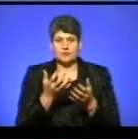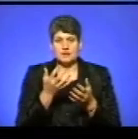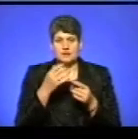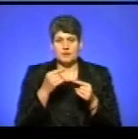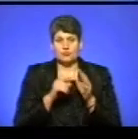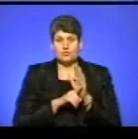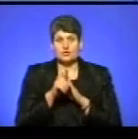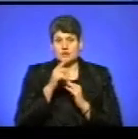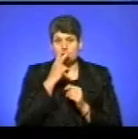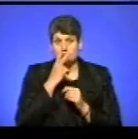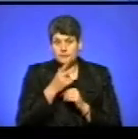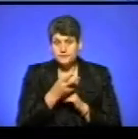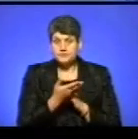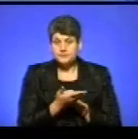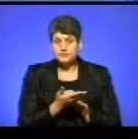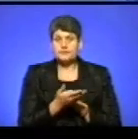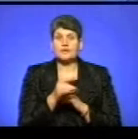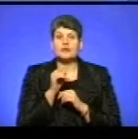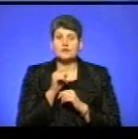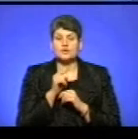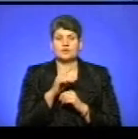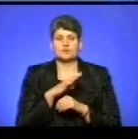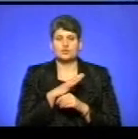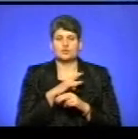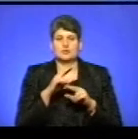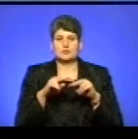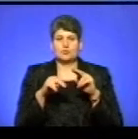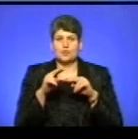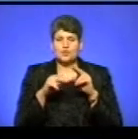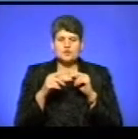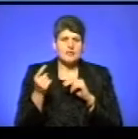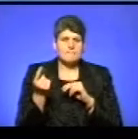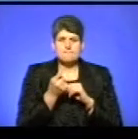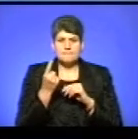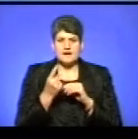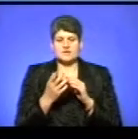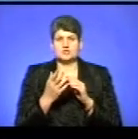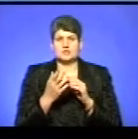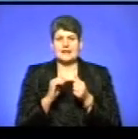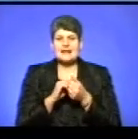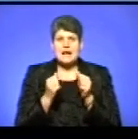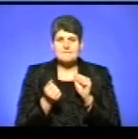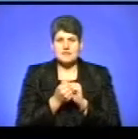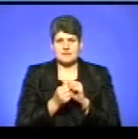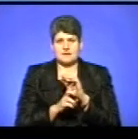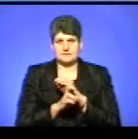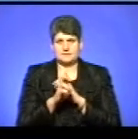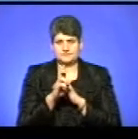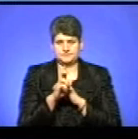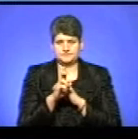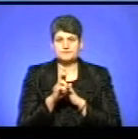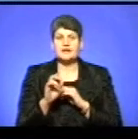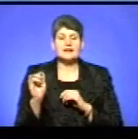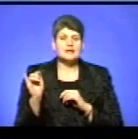Тоді ж були споруджені перший храм кам'яний, і